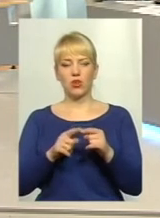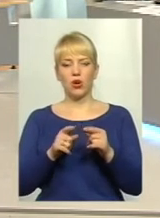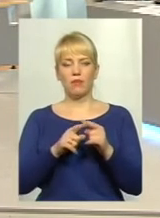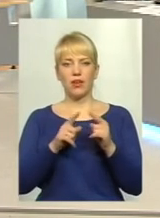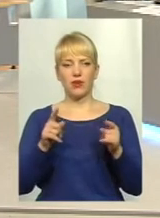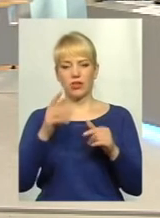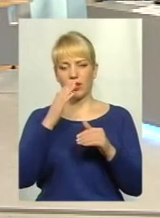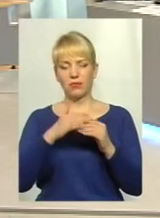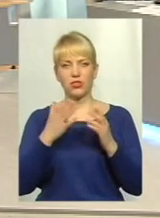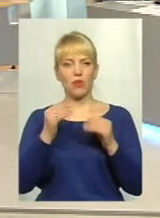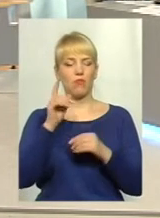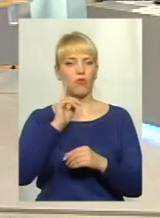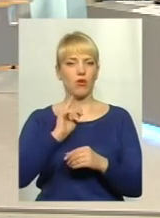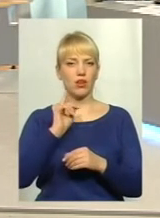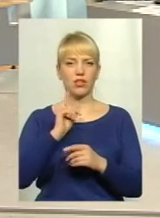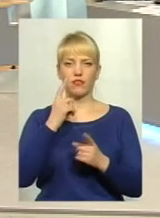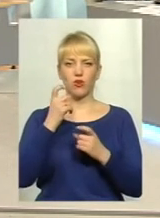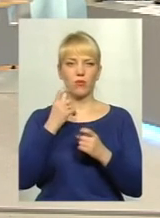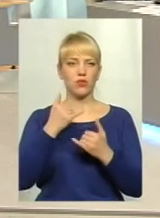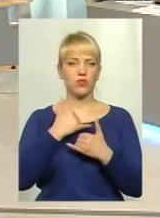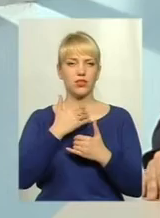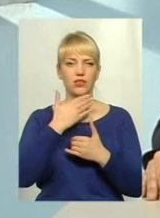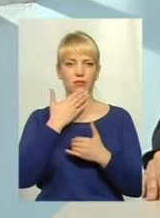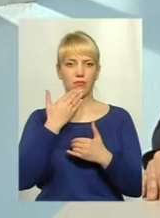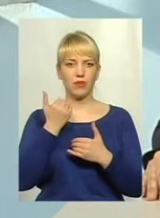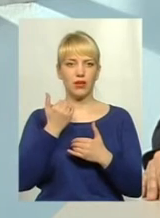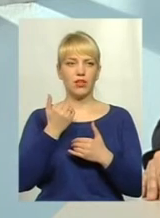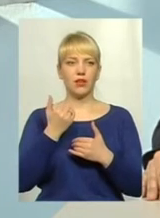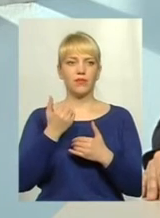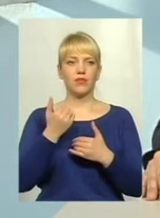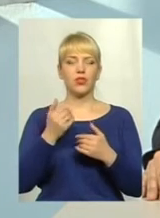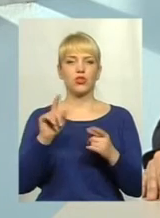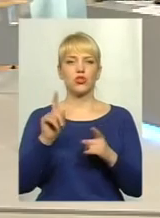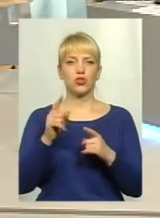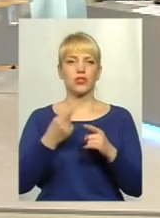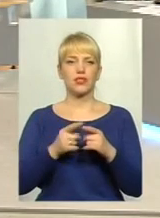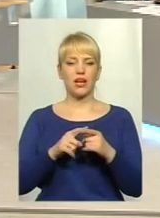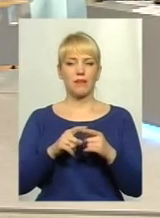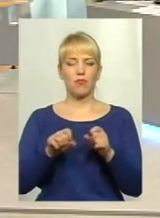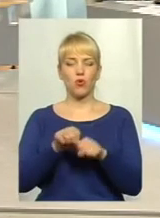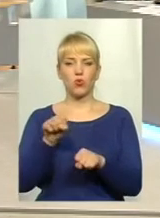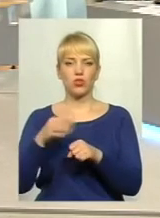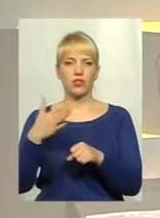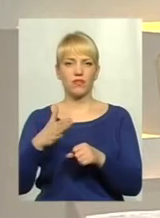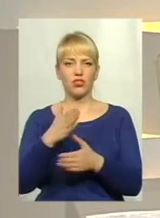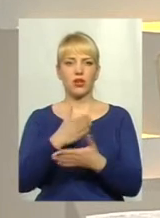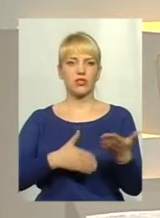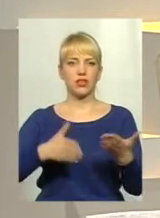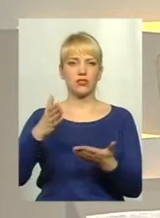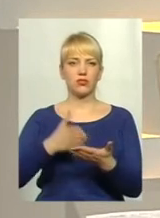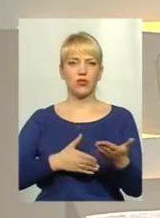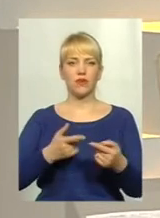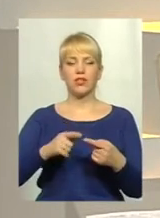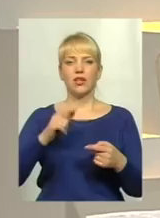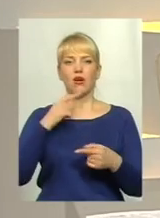найближчі дні. Поки що інформація до нас не надходила про те, що дане порушення вже усунуто. Скажіть, будь ласка, власне,